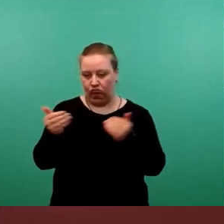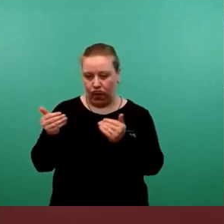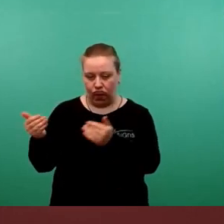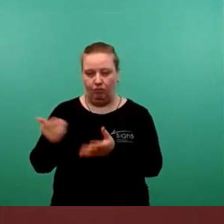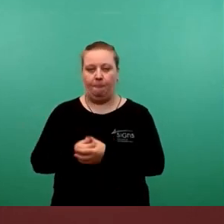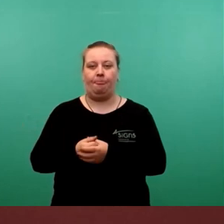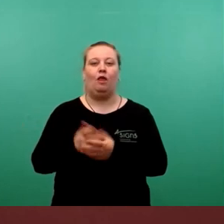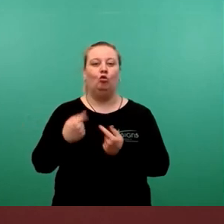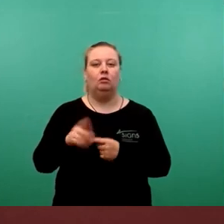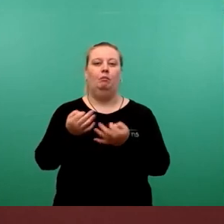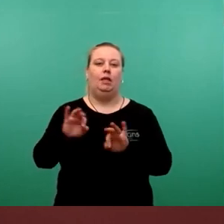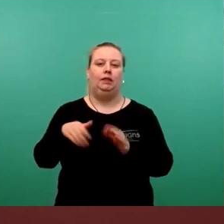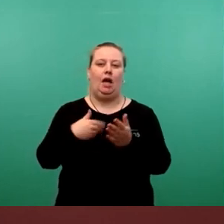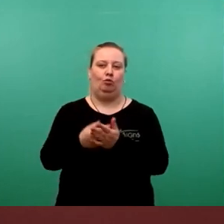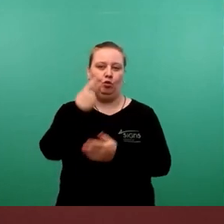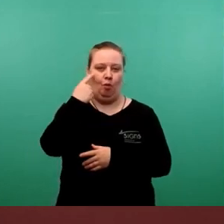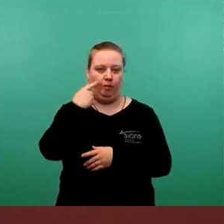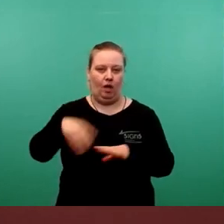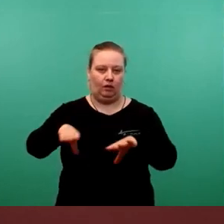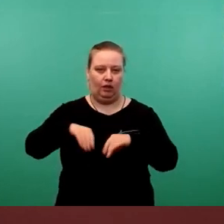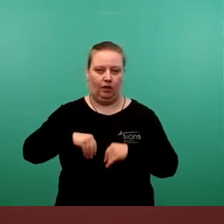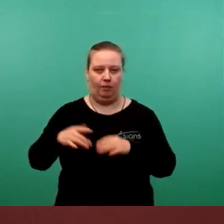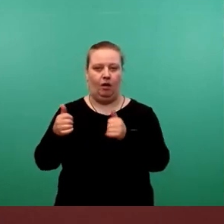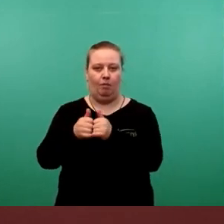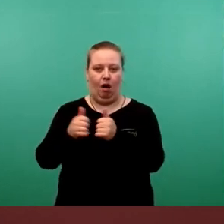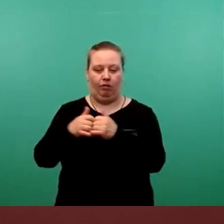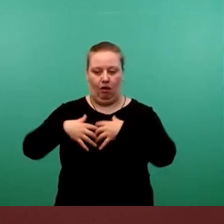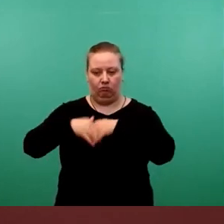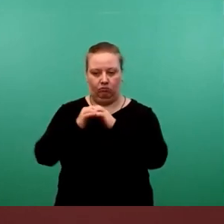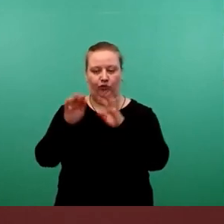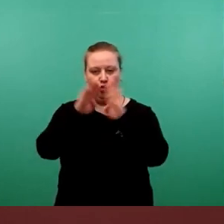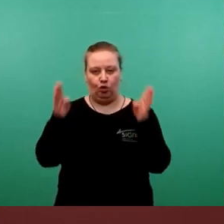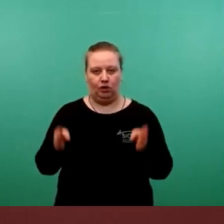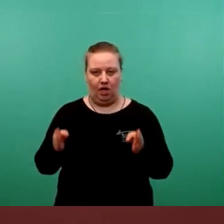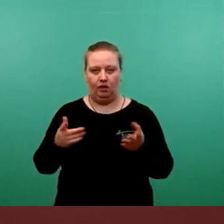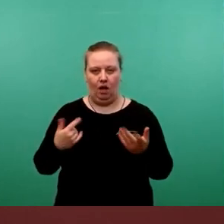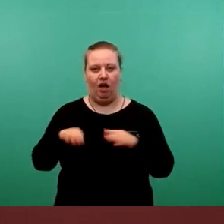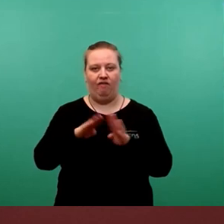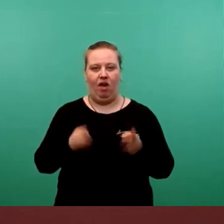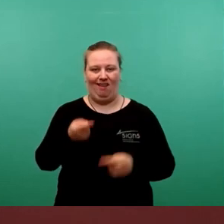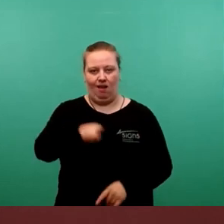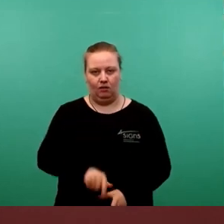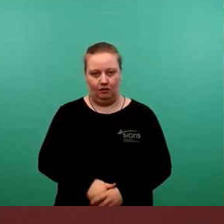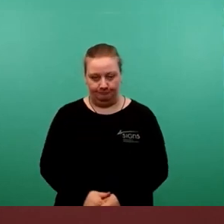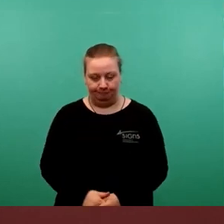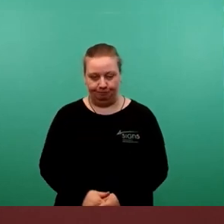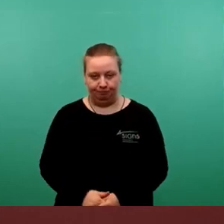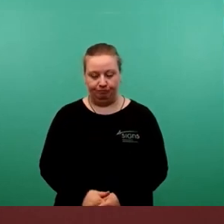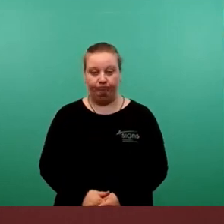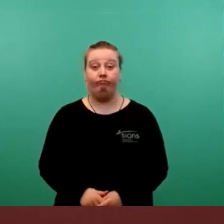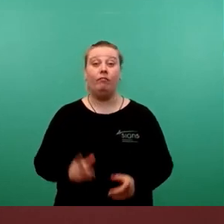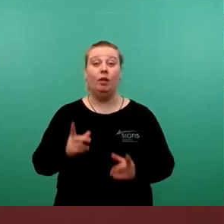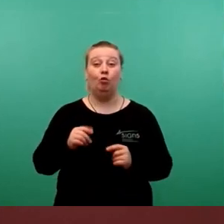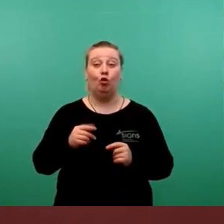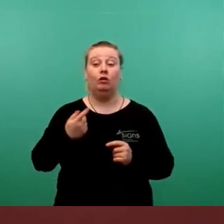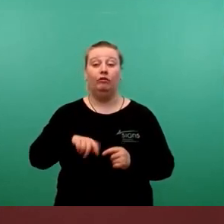das wirtschaftlichste Angebot ist nunmehr Partner bei der Errichtung der Container am Standort am Werk 1. Auf Grundlage von Abstimmungen zwischen